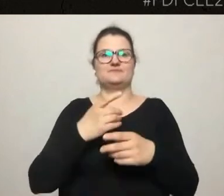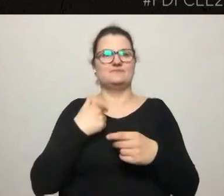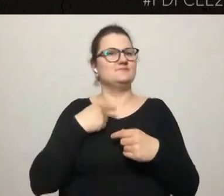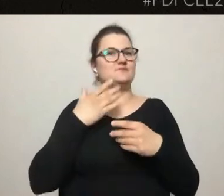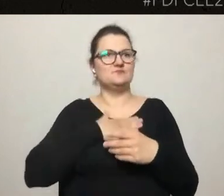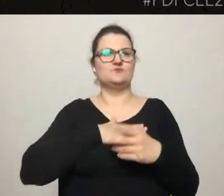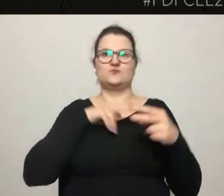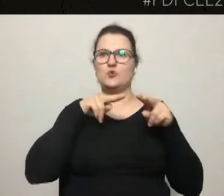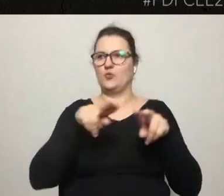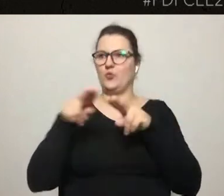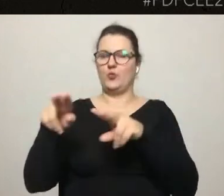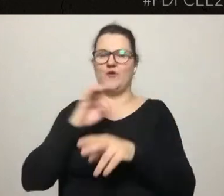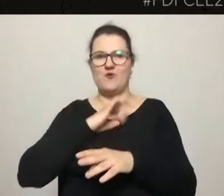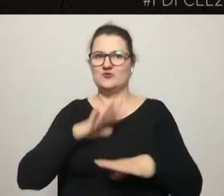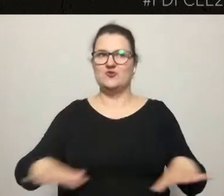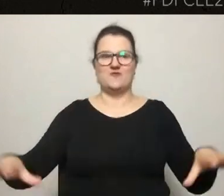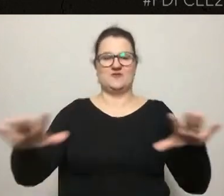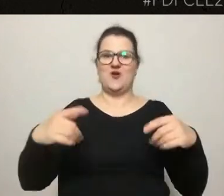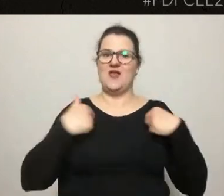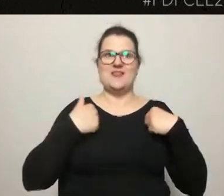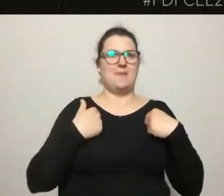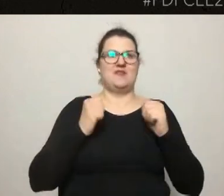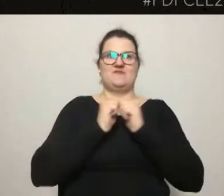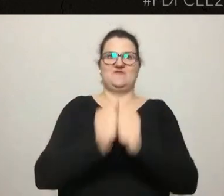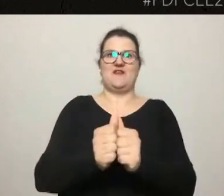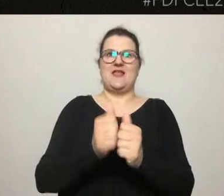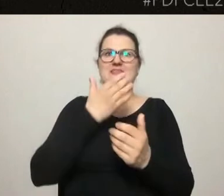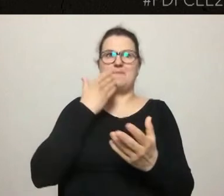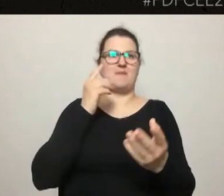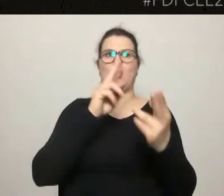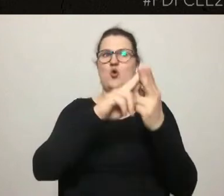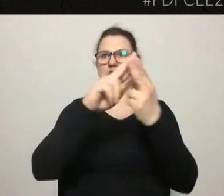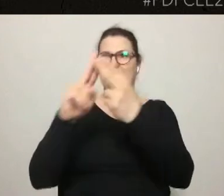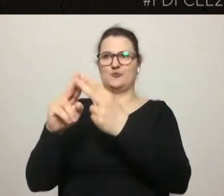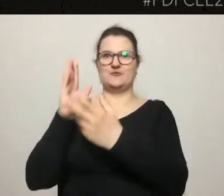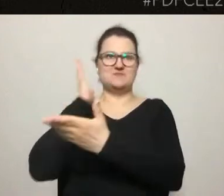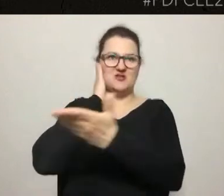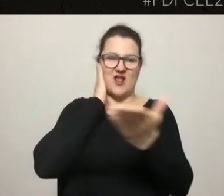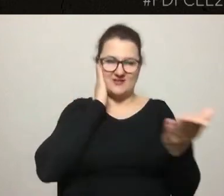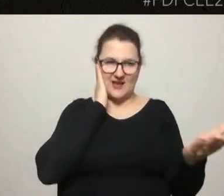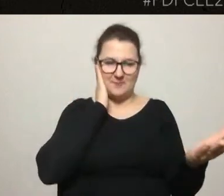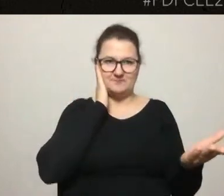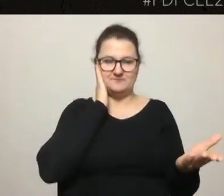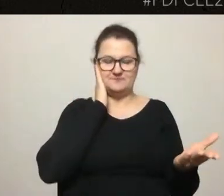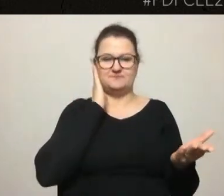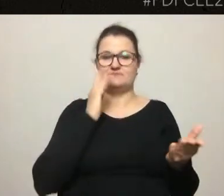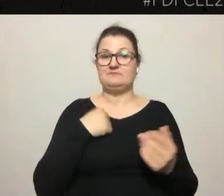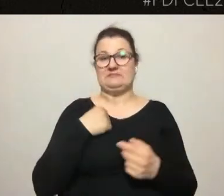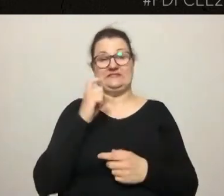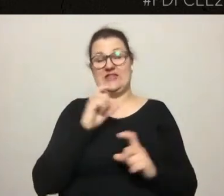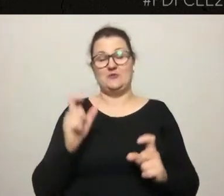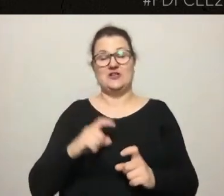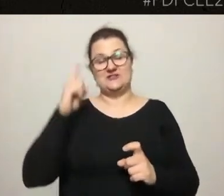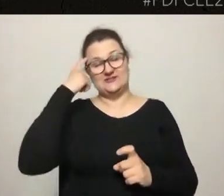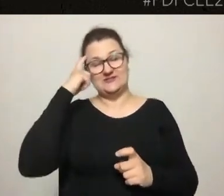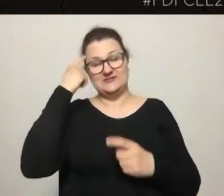największym wezwaniem. Nie mamy kontaktu z mieszkańcem i zastanawiam się cały czas, na ile jesteśmy w stanie w